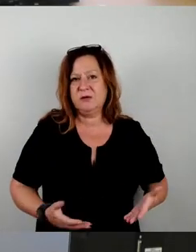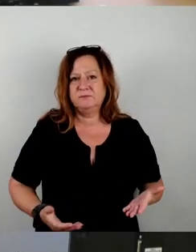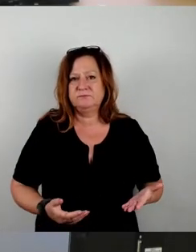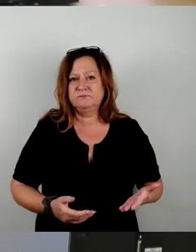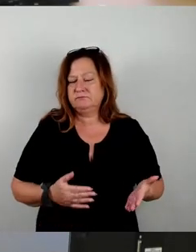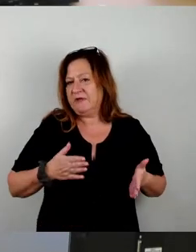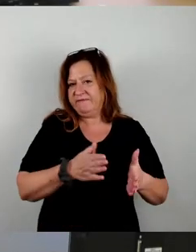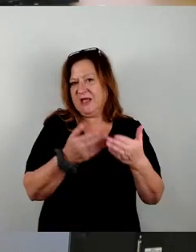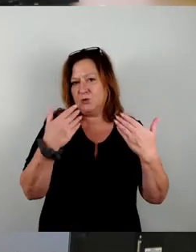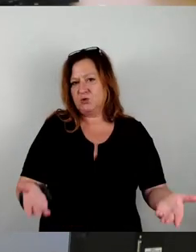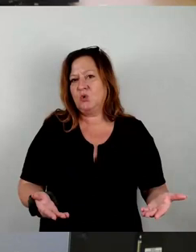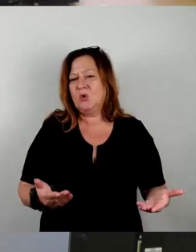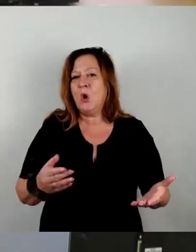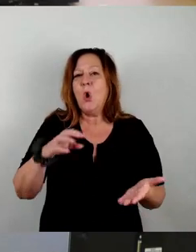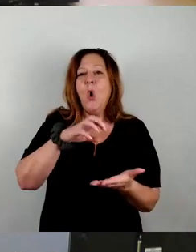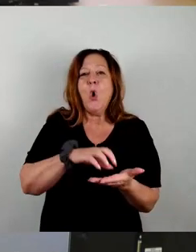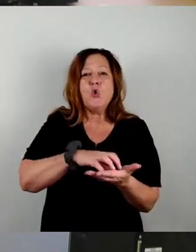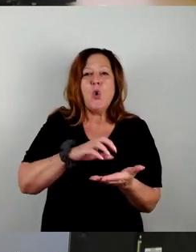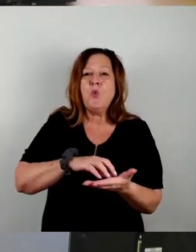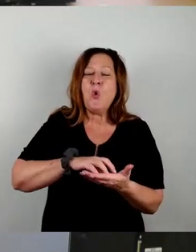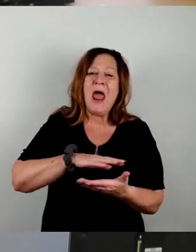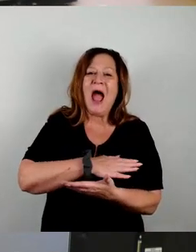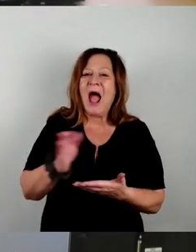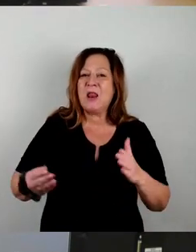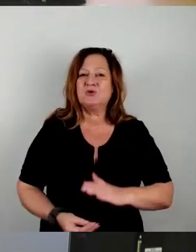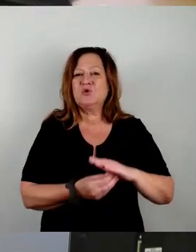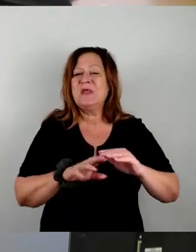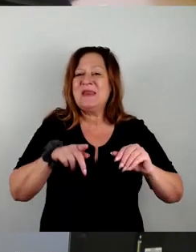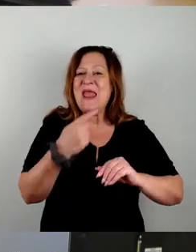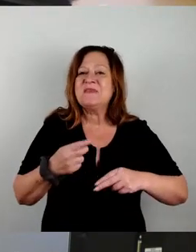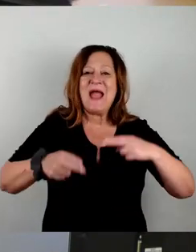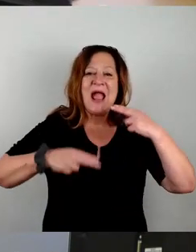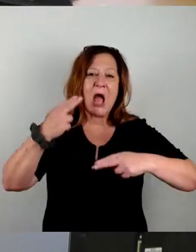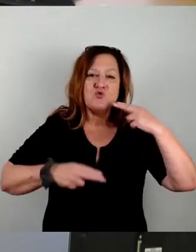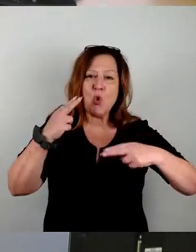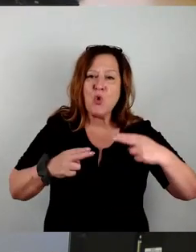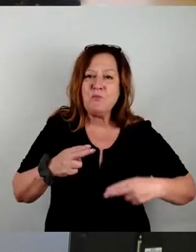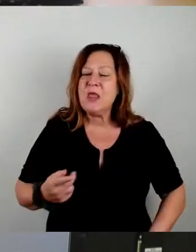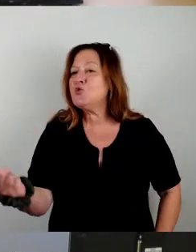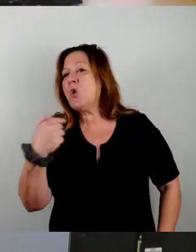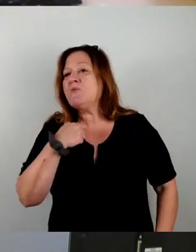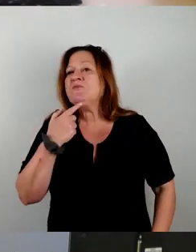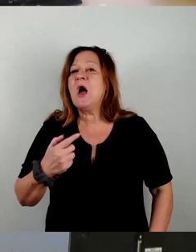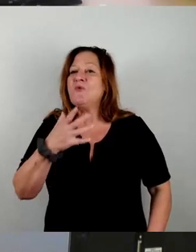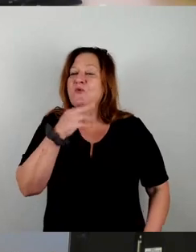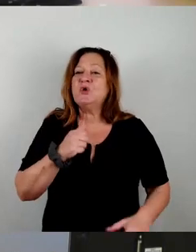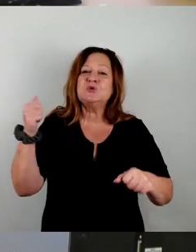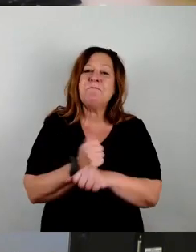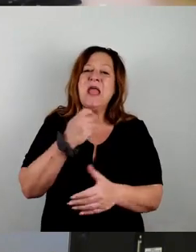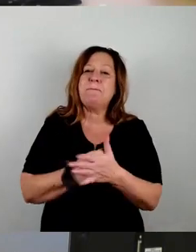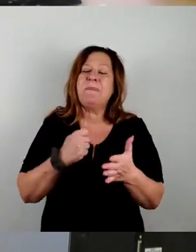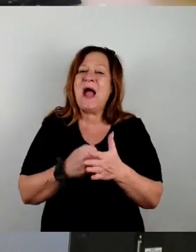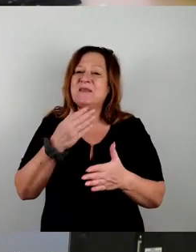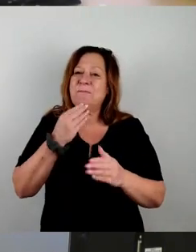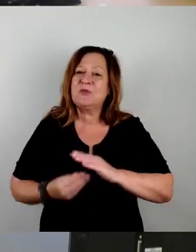Wir können als Kommune nicht alle stützen, weil sonst kommen als nächstes die Gastronomen und sagen, wir möchten den Bierpreis gestützt haben. Was dann